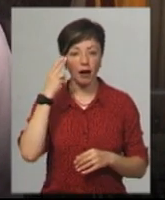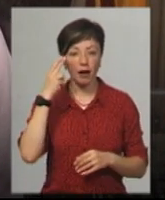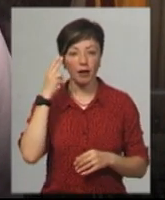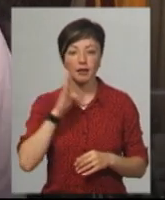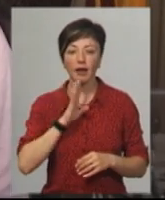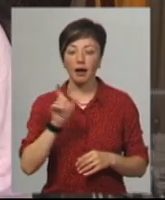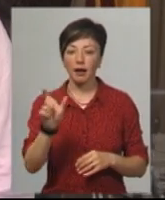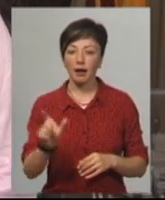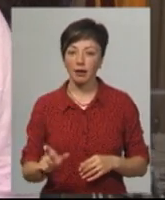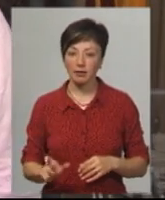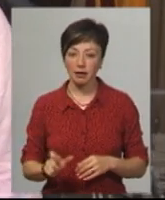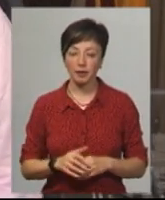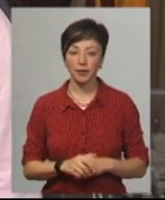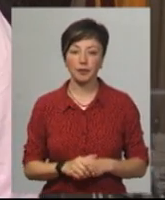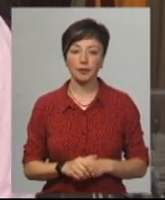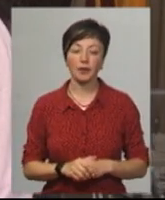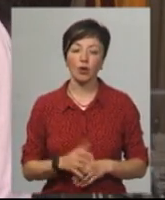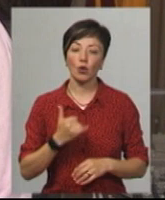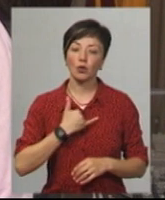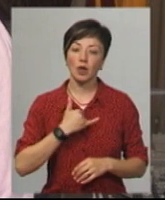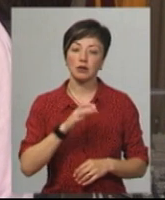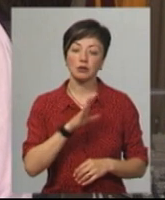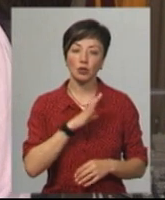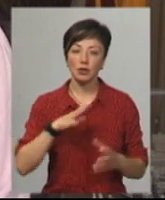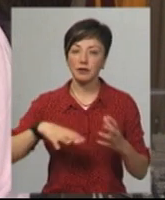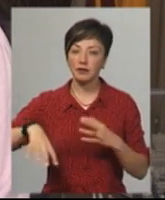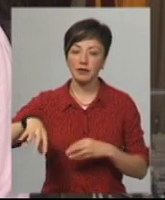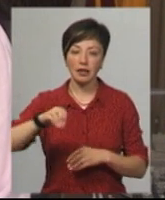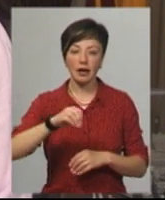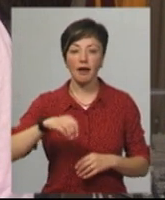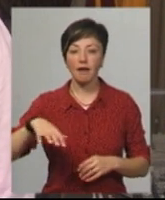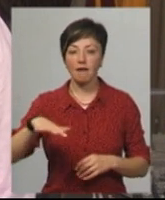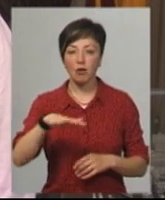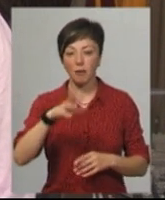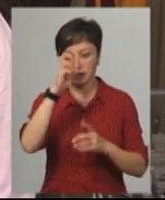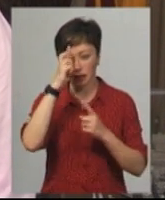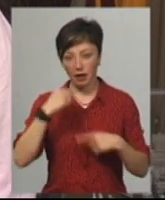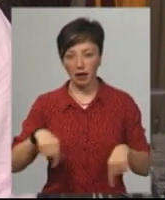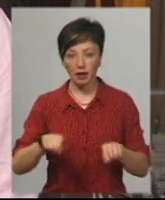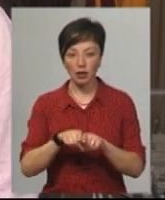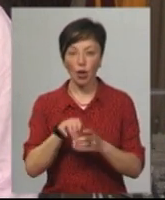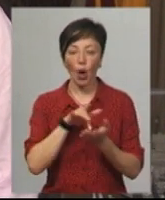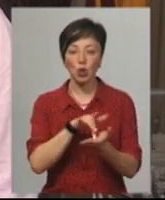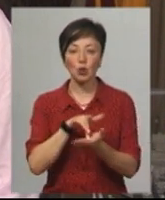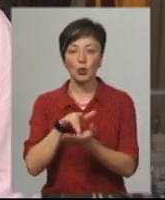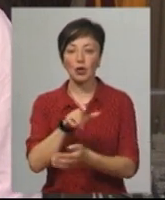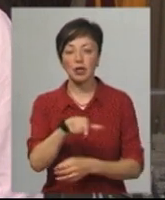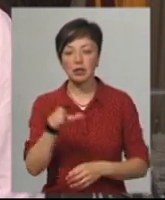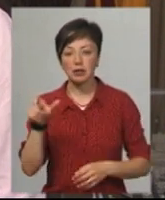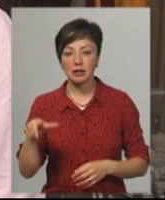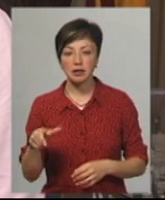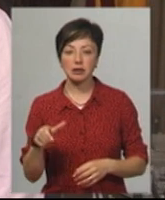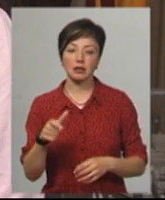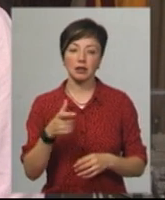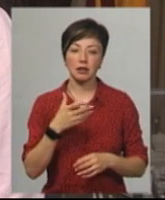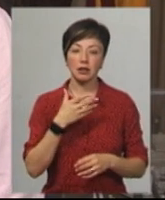В нас були майже з усіх європейських країн туристи. З скандинавських